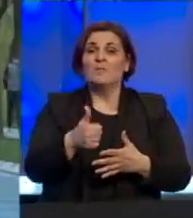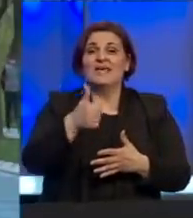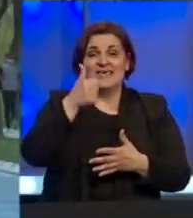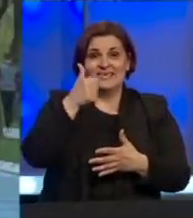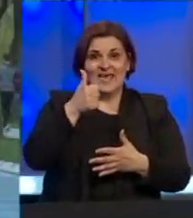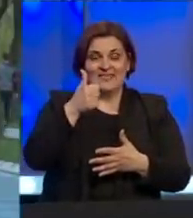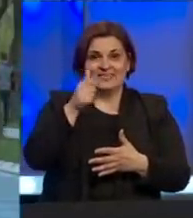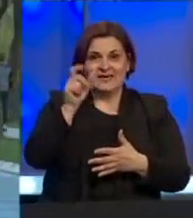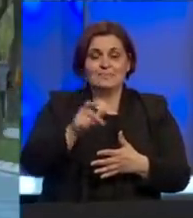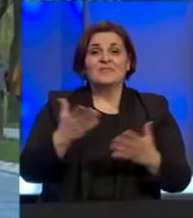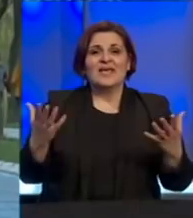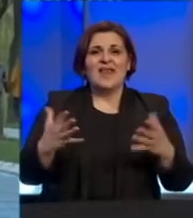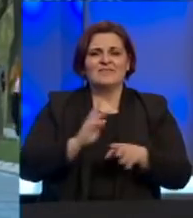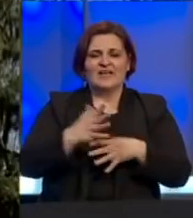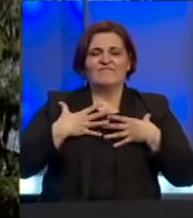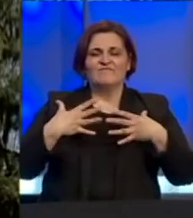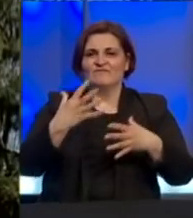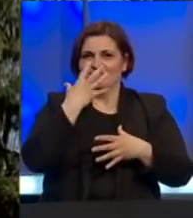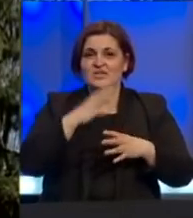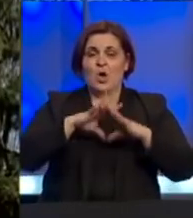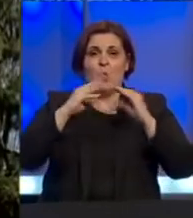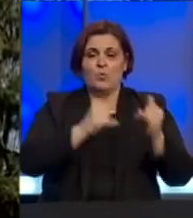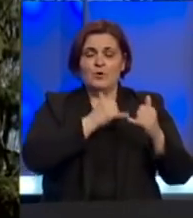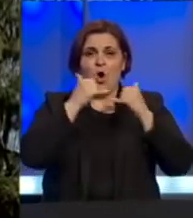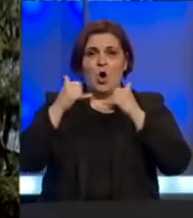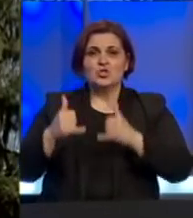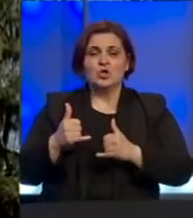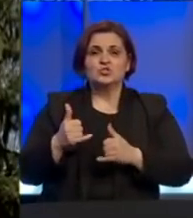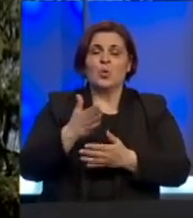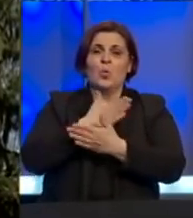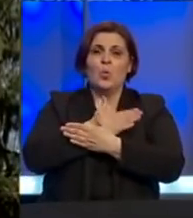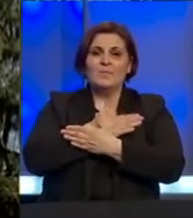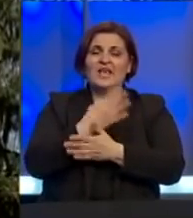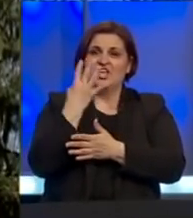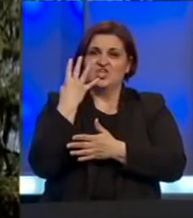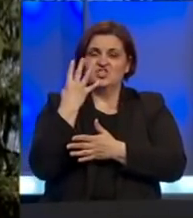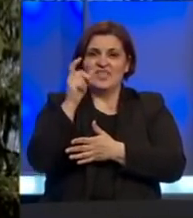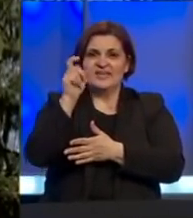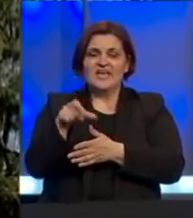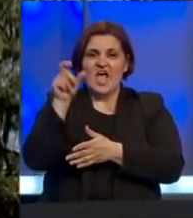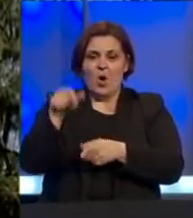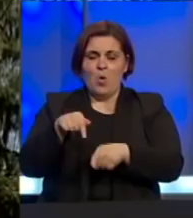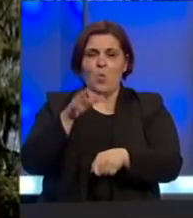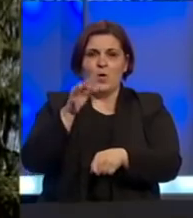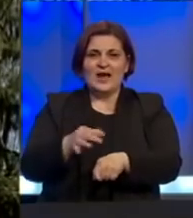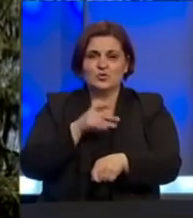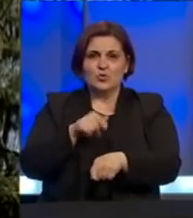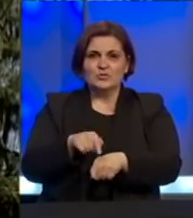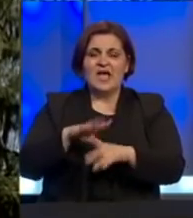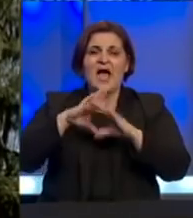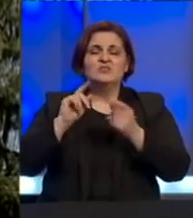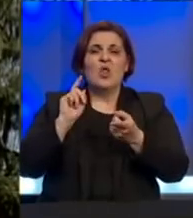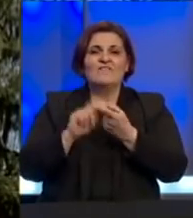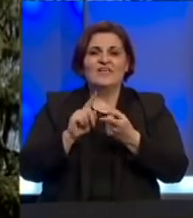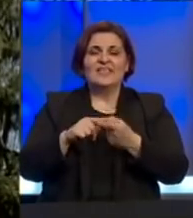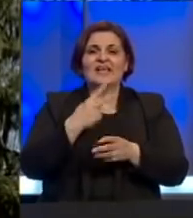pacijent je na respiratoru. Ukupno do sada umrle su 4 osobe u kantonu, a u cijeloj